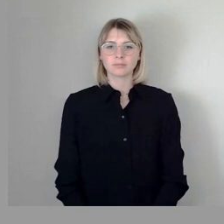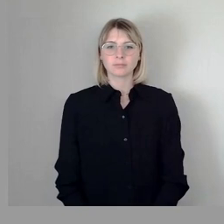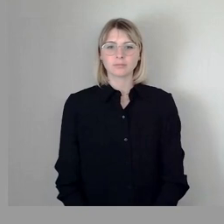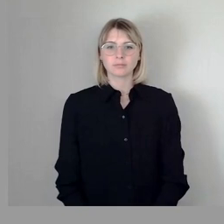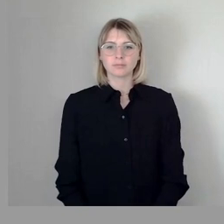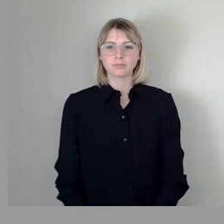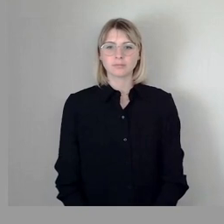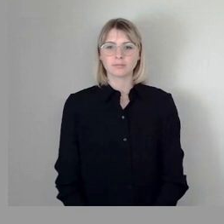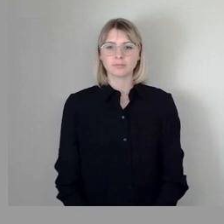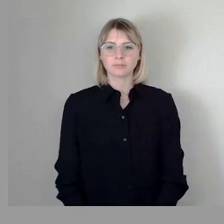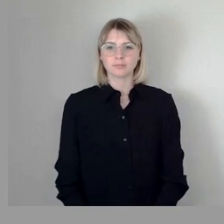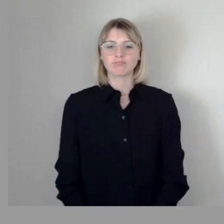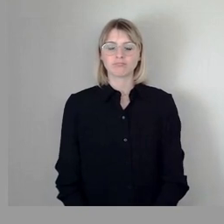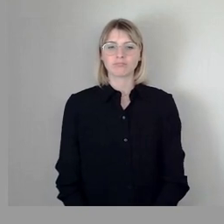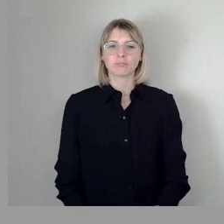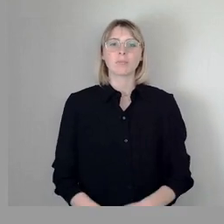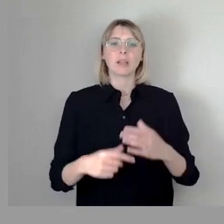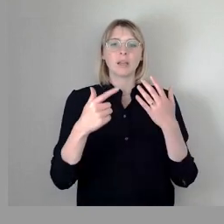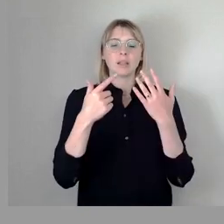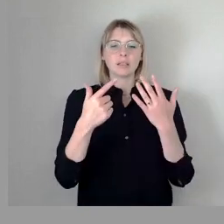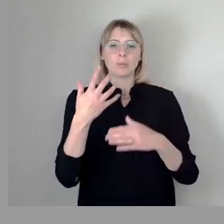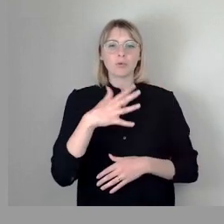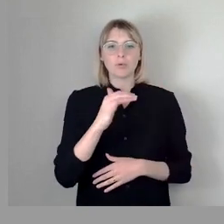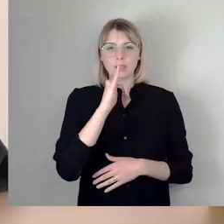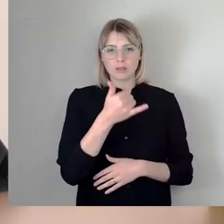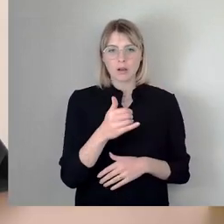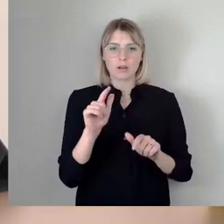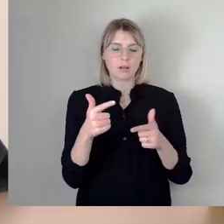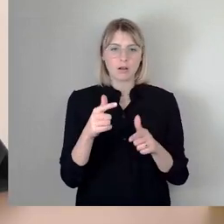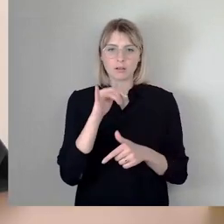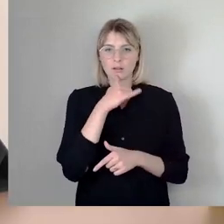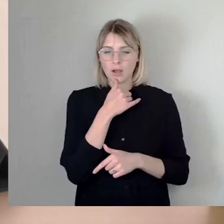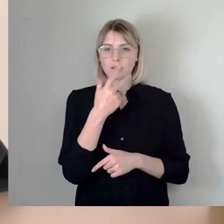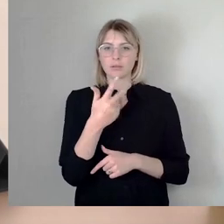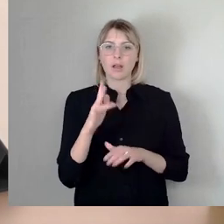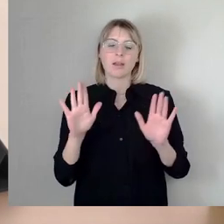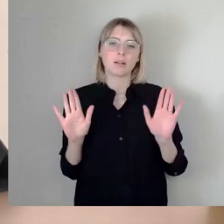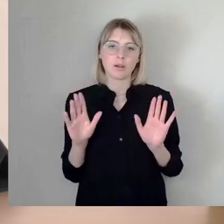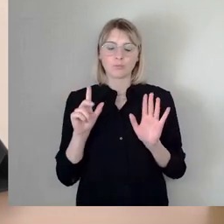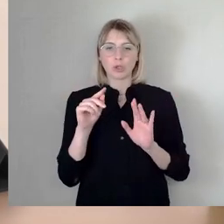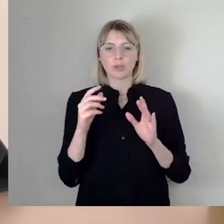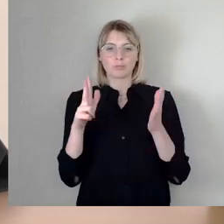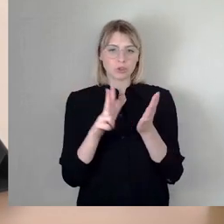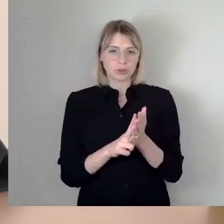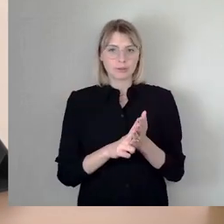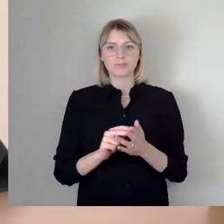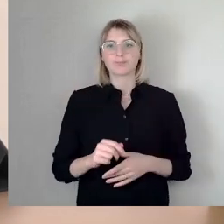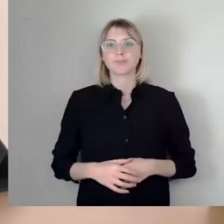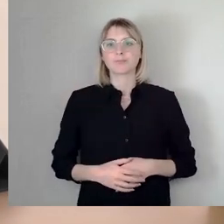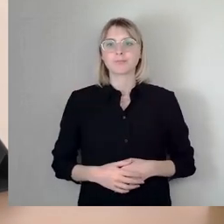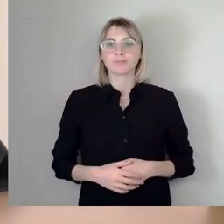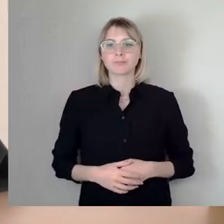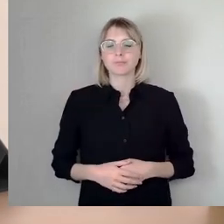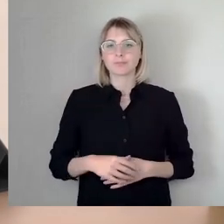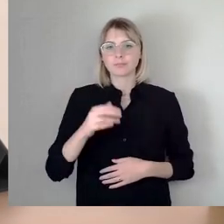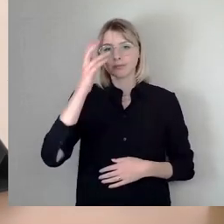57 Ja, Stimmen, keine Nein, drei Enthaltungen, damit so bestätigt. Das bringt uns